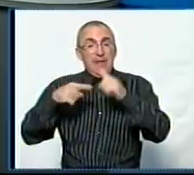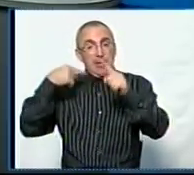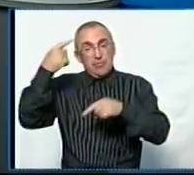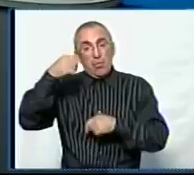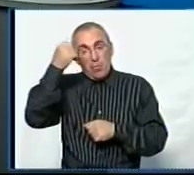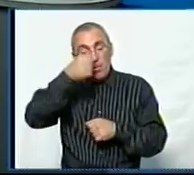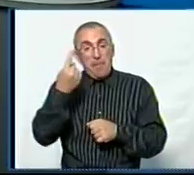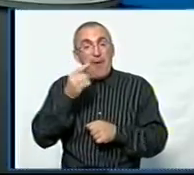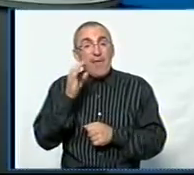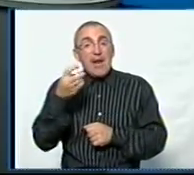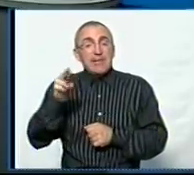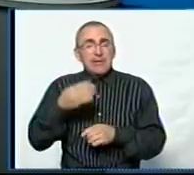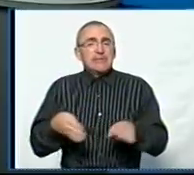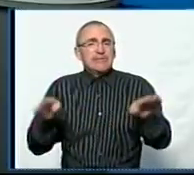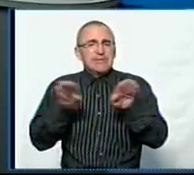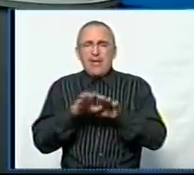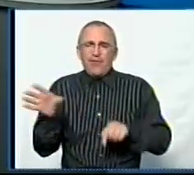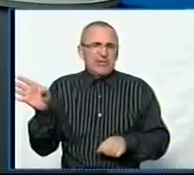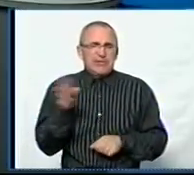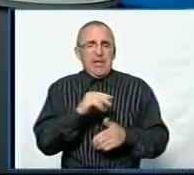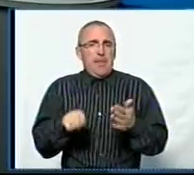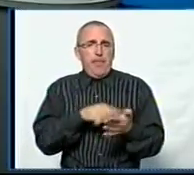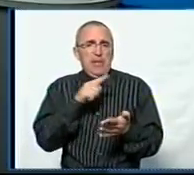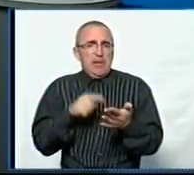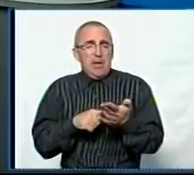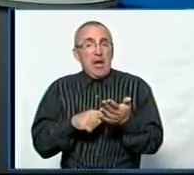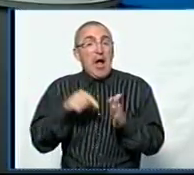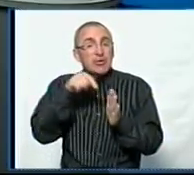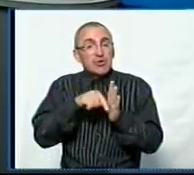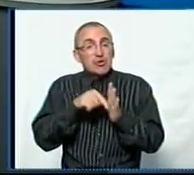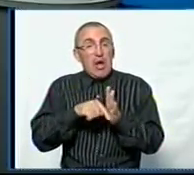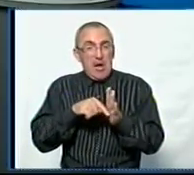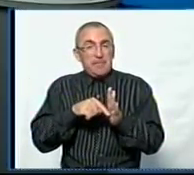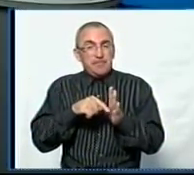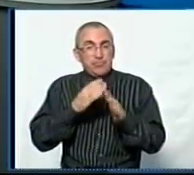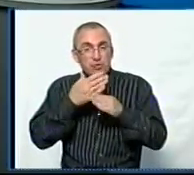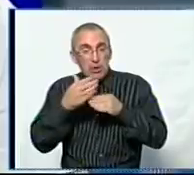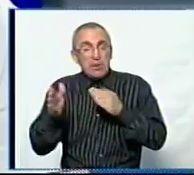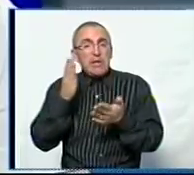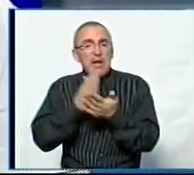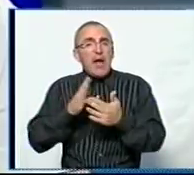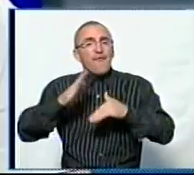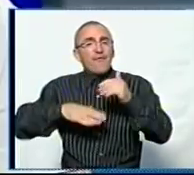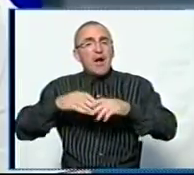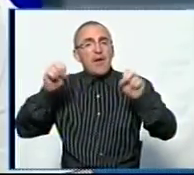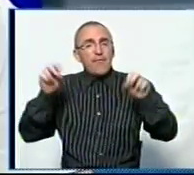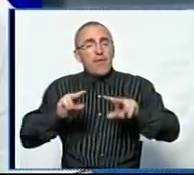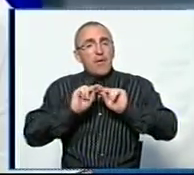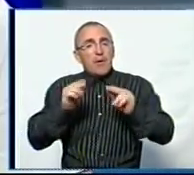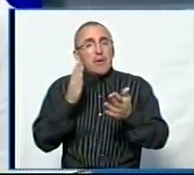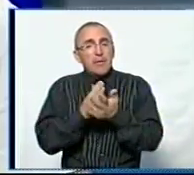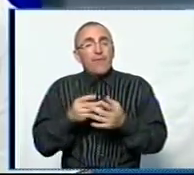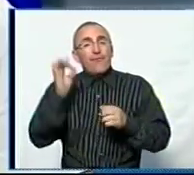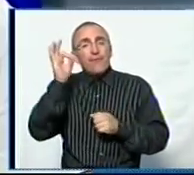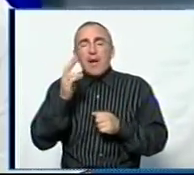Тому ми на 1 вересня закриваємо всі питання. Але значна частина якраз є фахове викладання, але є певний